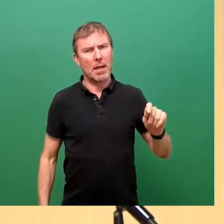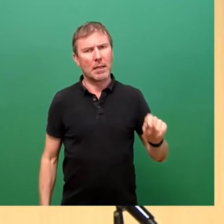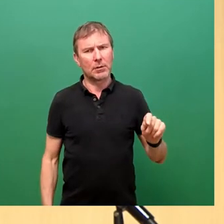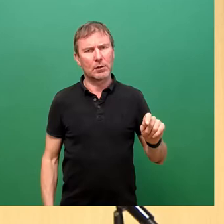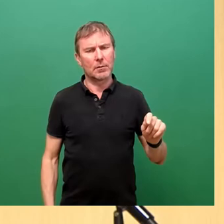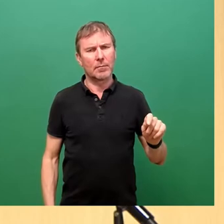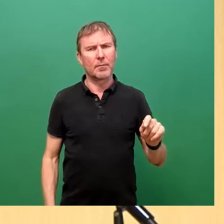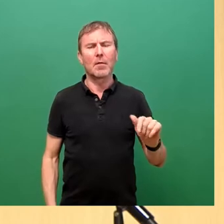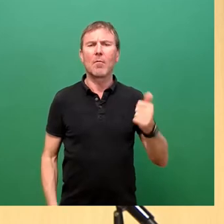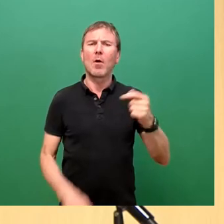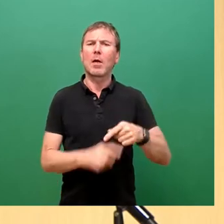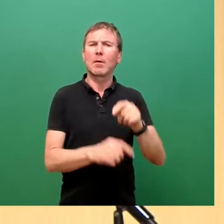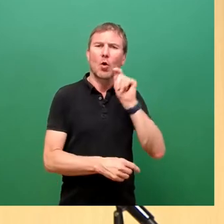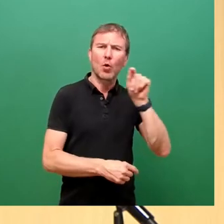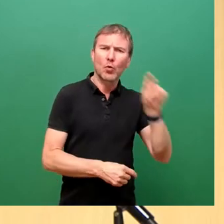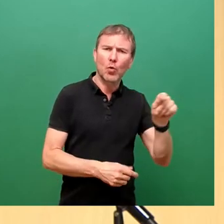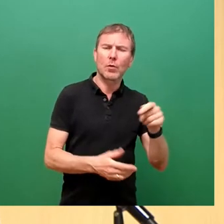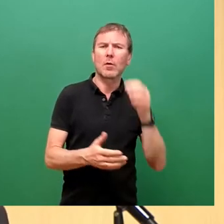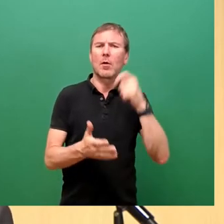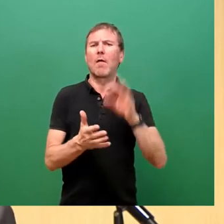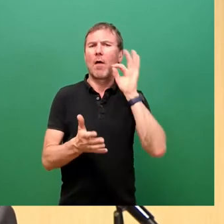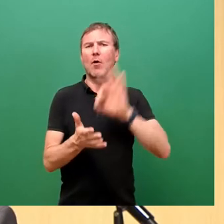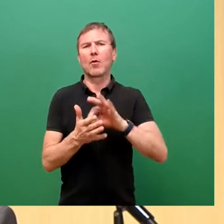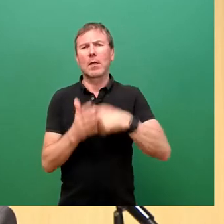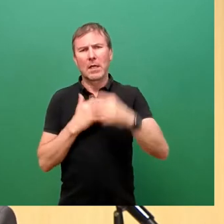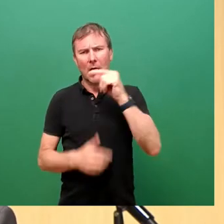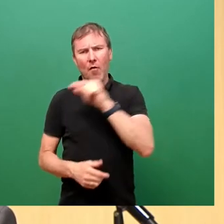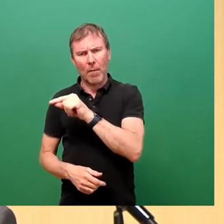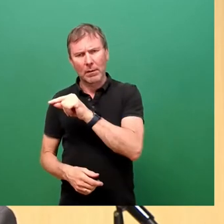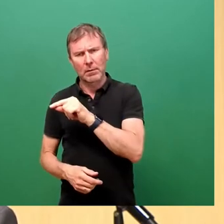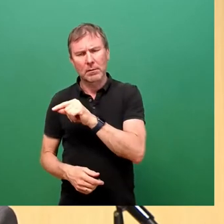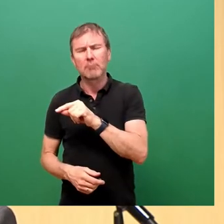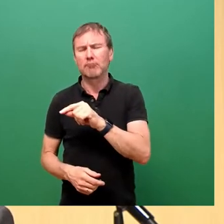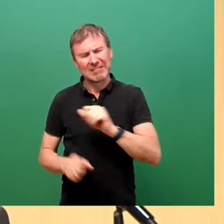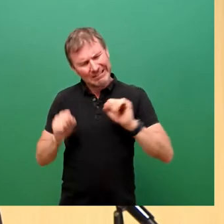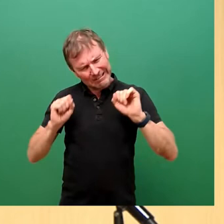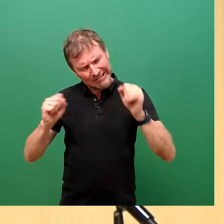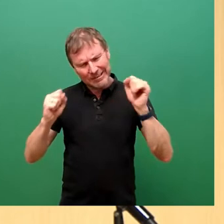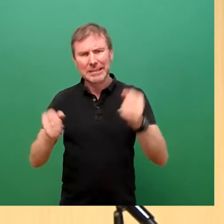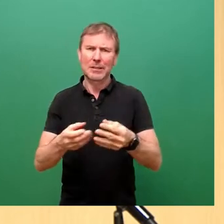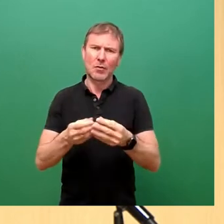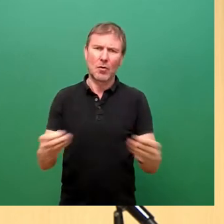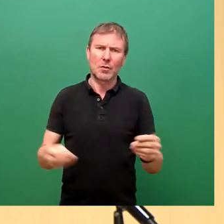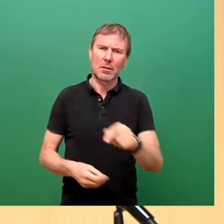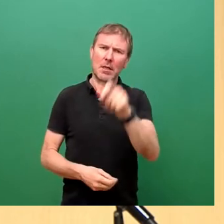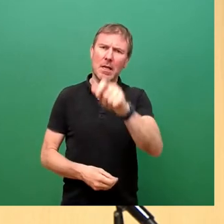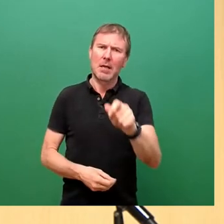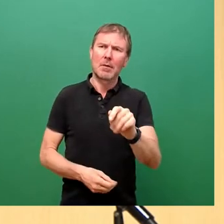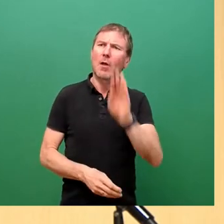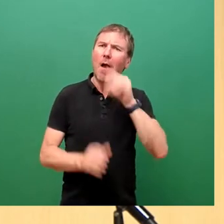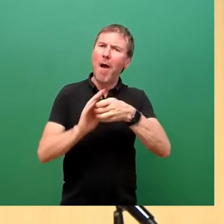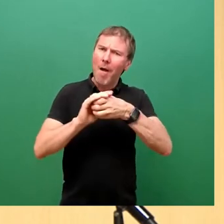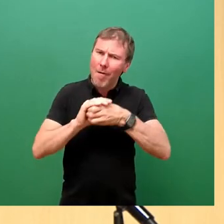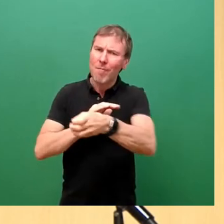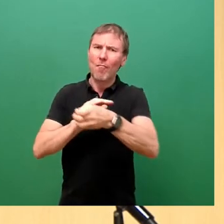Bürgermeister Kühn und Frau Dr. Kaufmann mit Hochdruck an den Erlösungen, die Menschen in Wohnungen oder